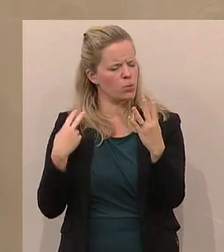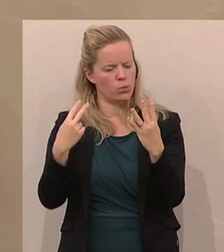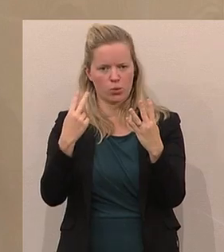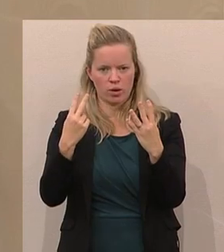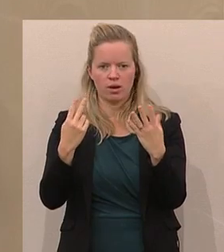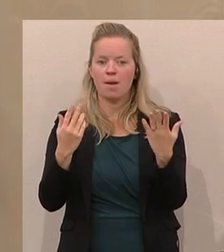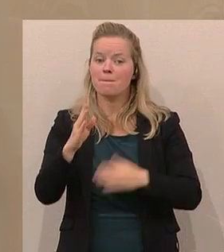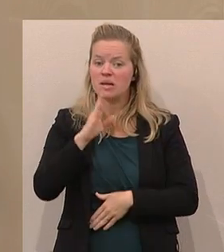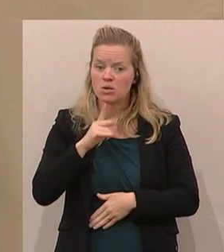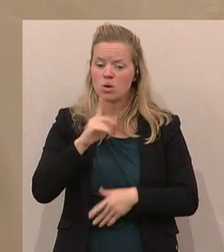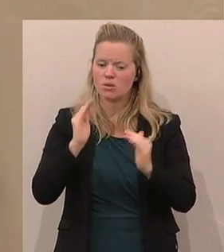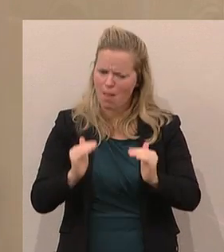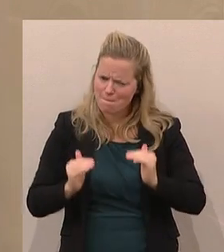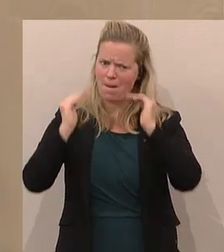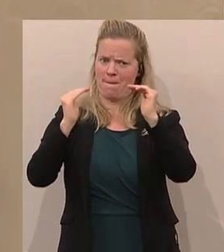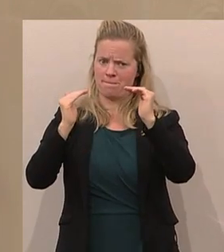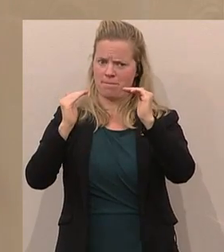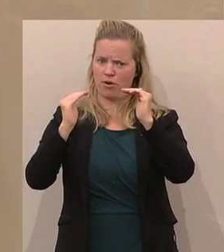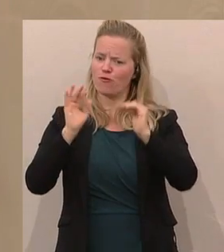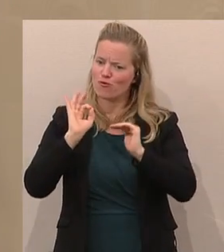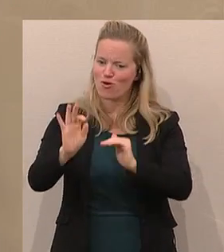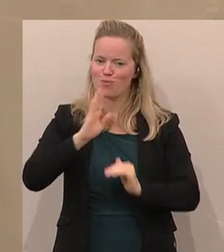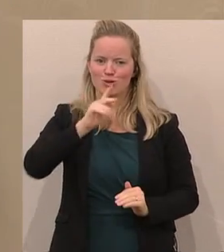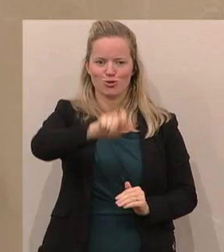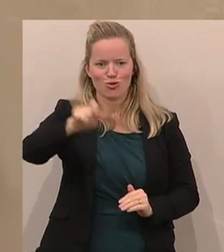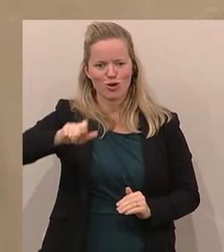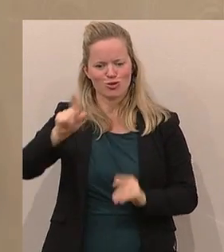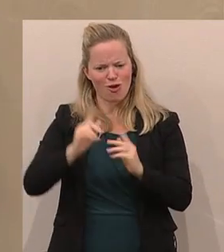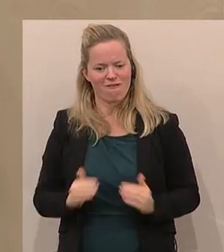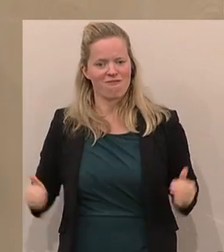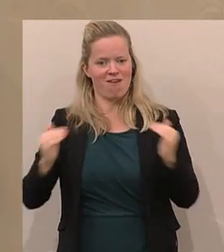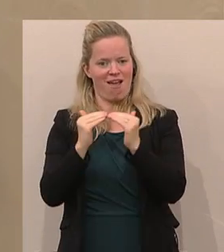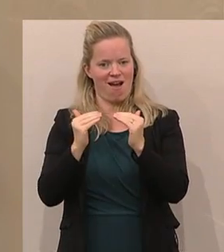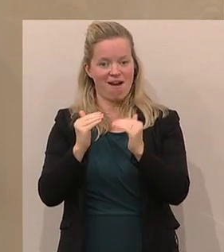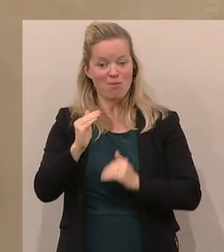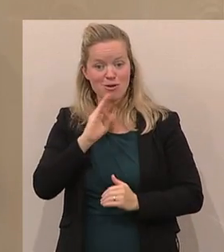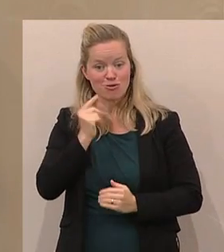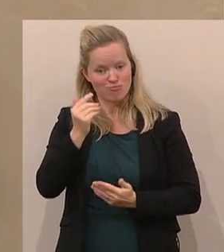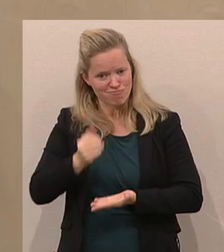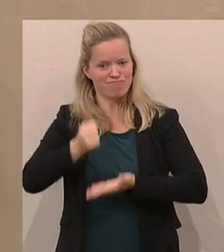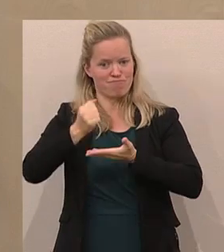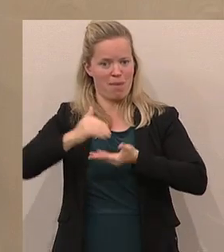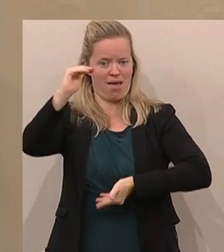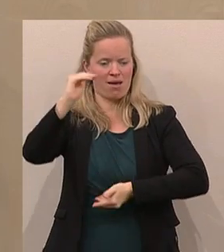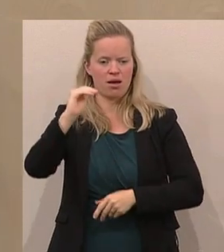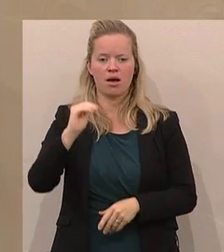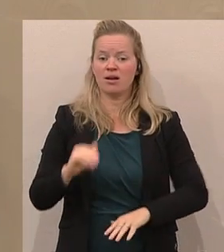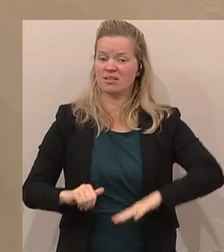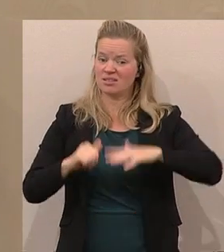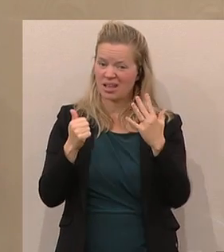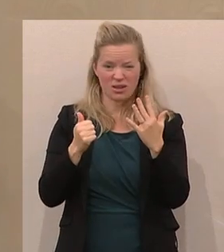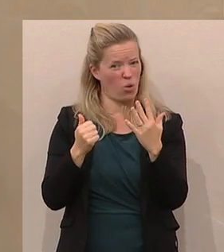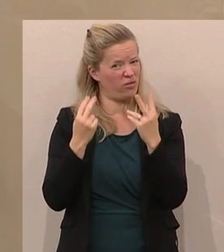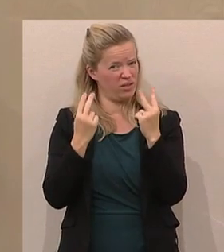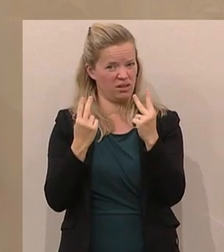Erhöhung der Pensionen für unsere Pensionisten, eine faire Erhöhung. Wir haben einen ganz wichtigen Tagesordnungspunkt, Punkt 6, die Angleichung der